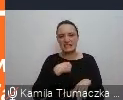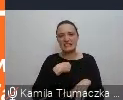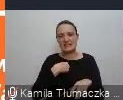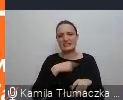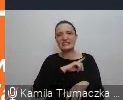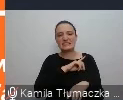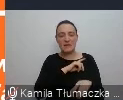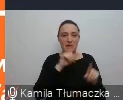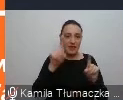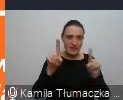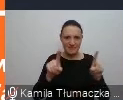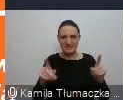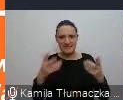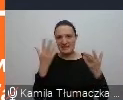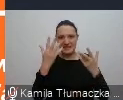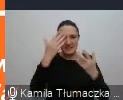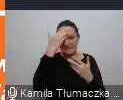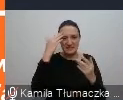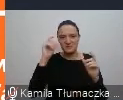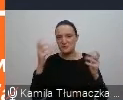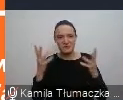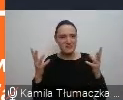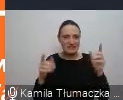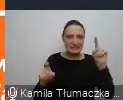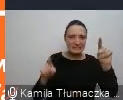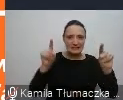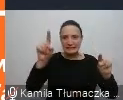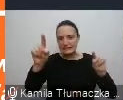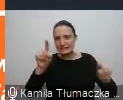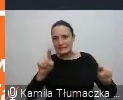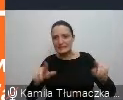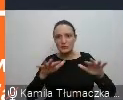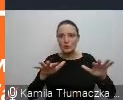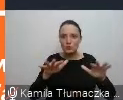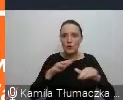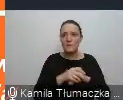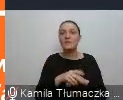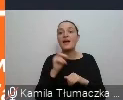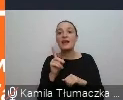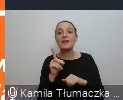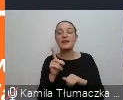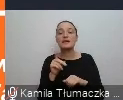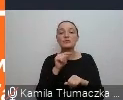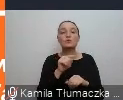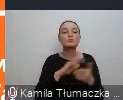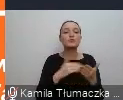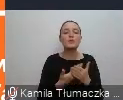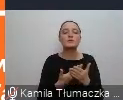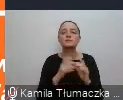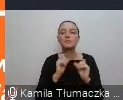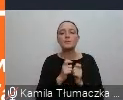się na nim gubię. Jest tutaj bardzo, bardzo dużo rzeczy. Jednocześnie jest to ten przykład,